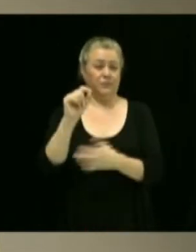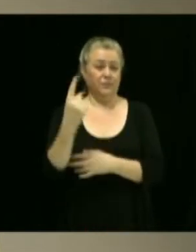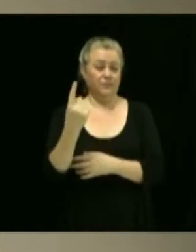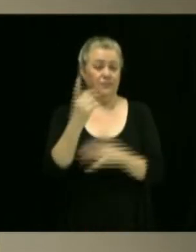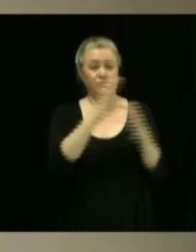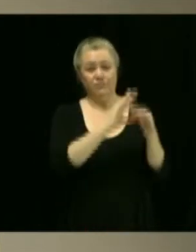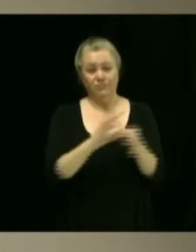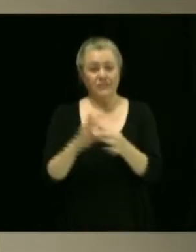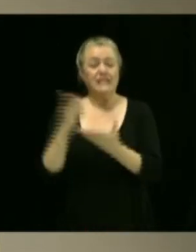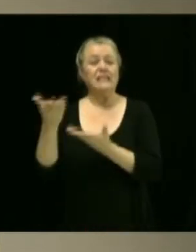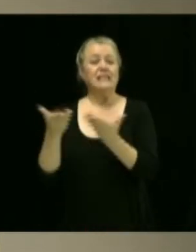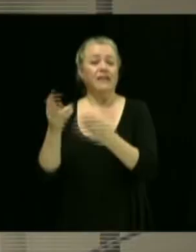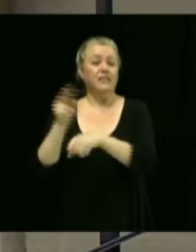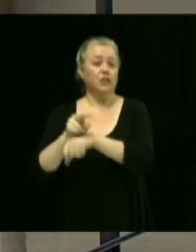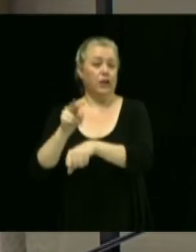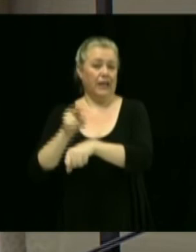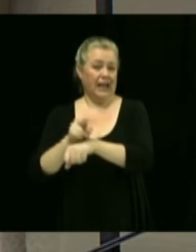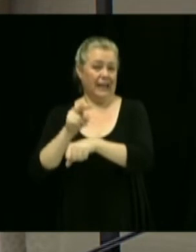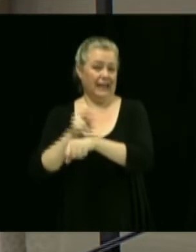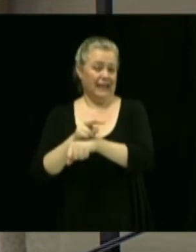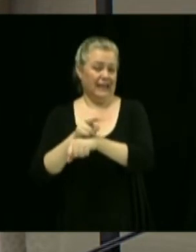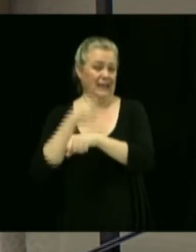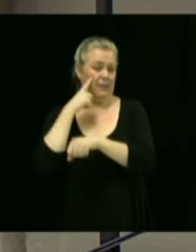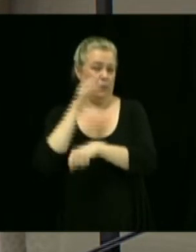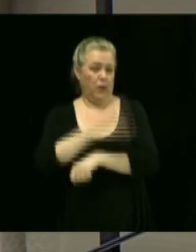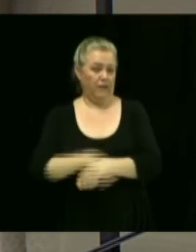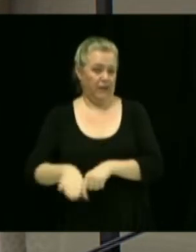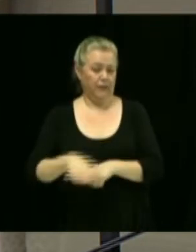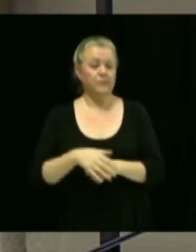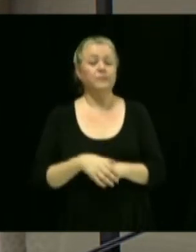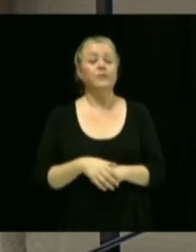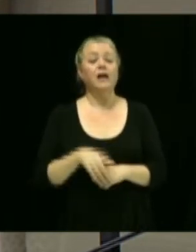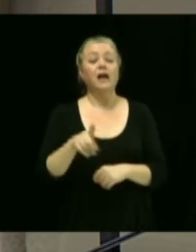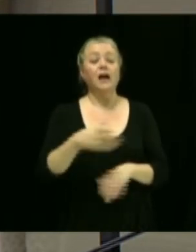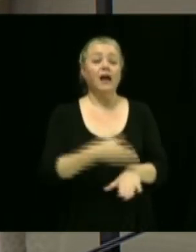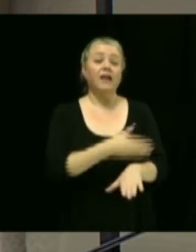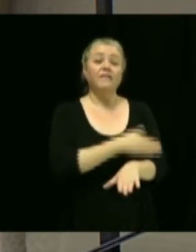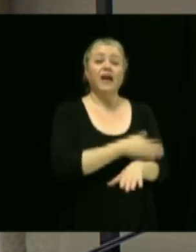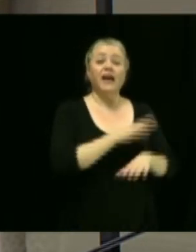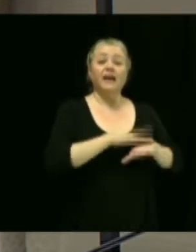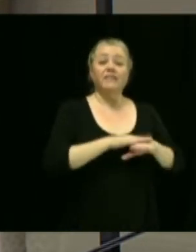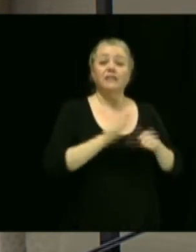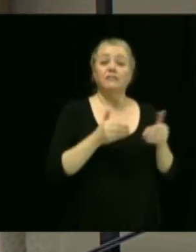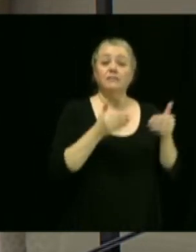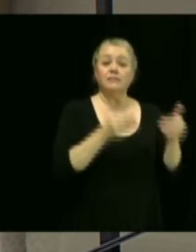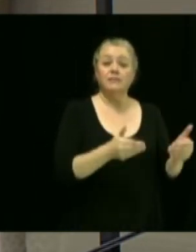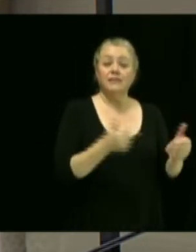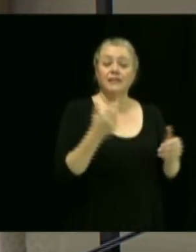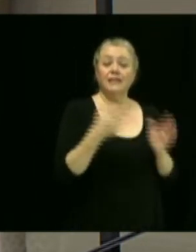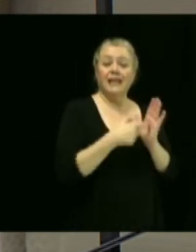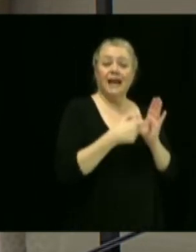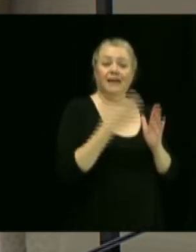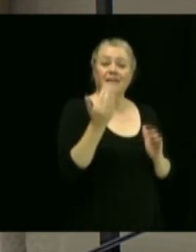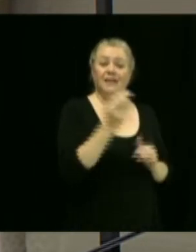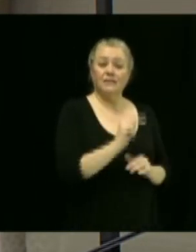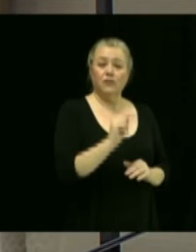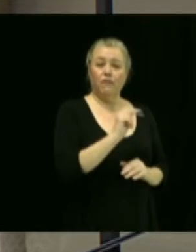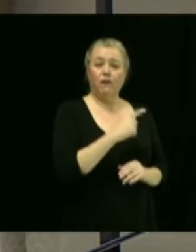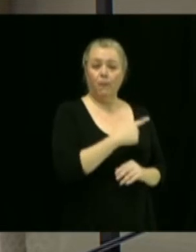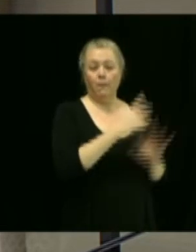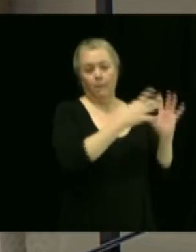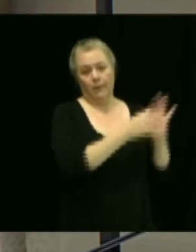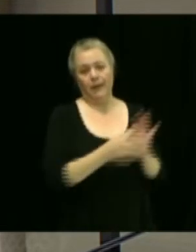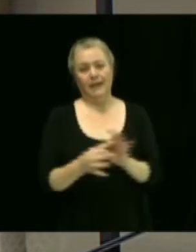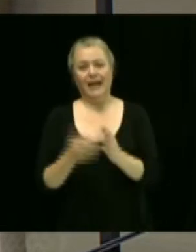garde éducatif à l'enfance. Bon, ça fait suite à l'avis de motion que l'on a donnée le 15 novembre, vu que le conseil